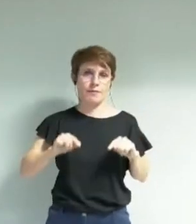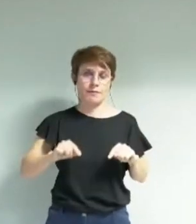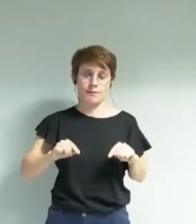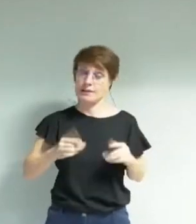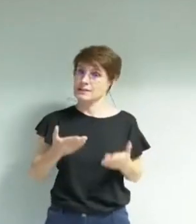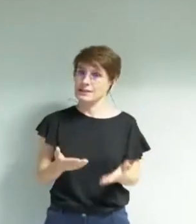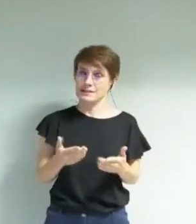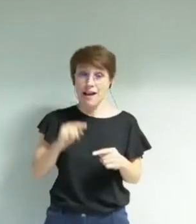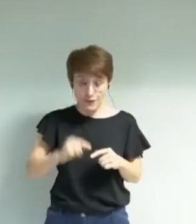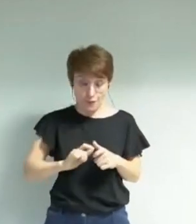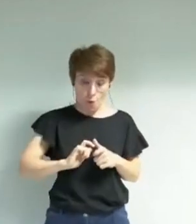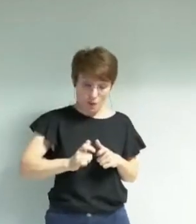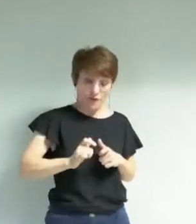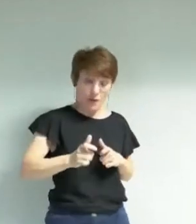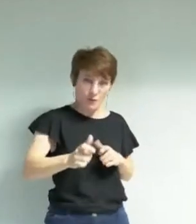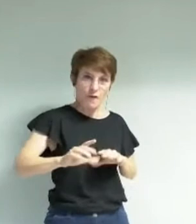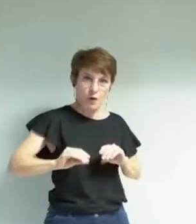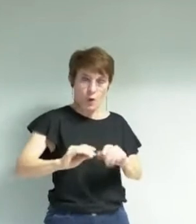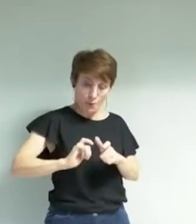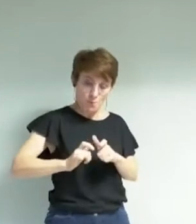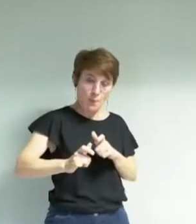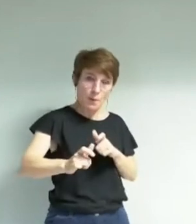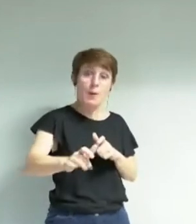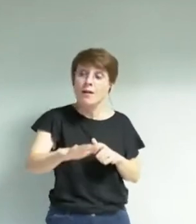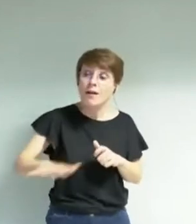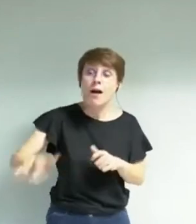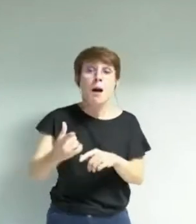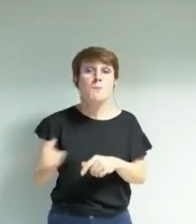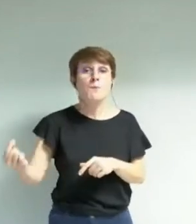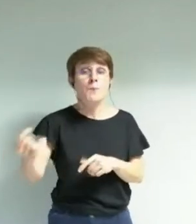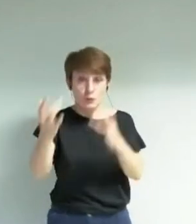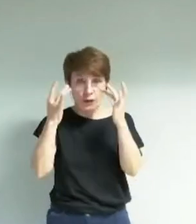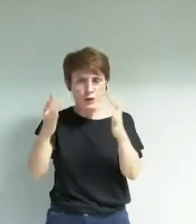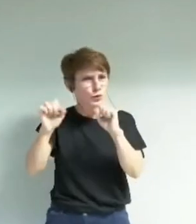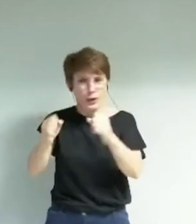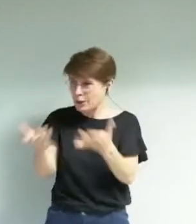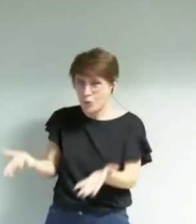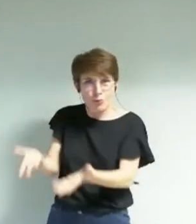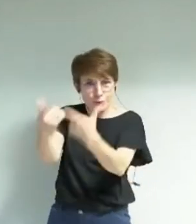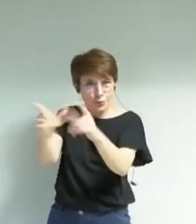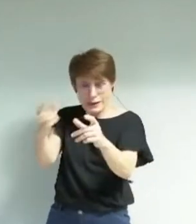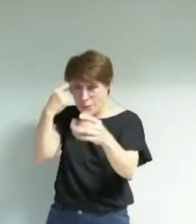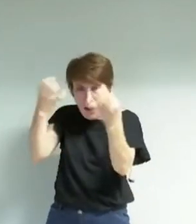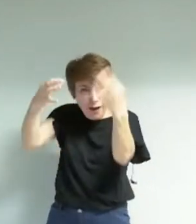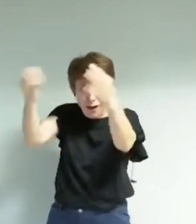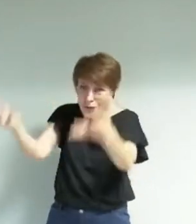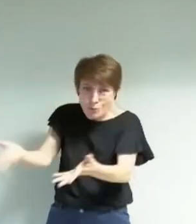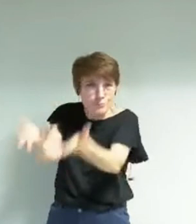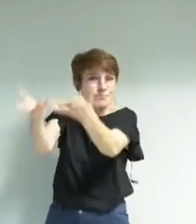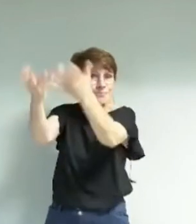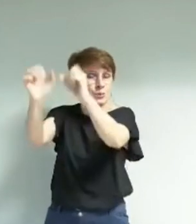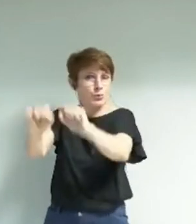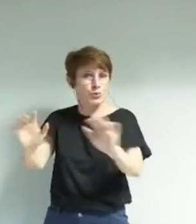bien cet emboîtement qui permet derrière à l'ensemble des acteurs de conserver toute leur créativité de conserver toute leur liberté et de savoir